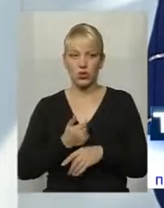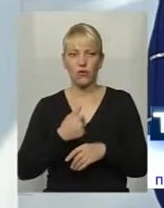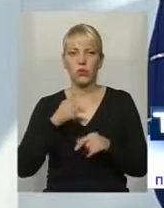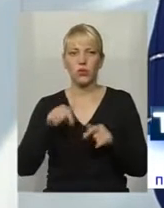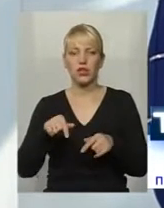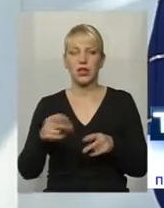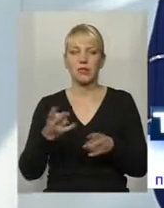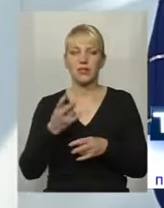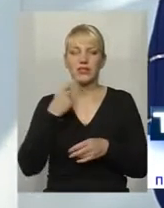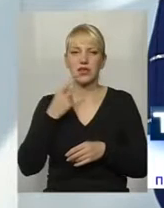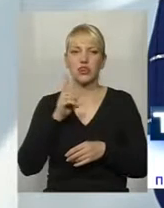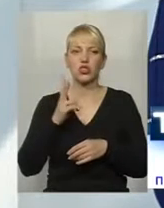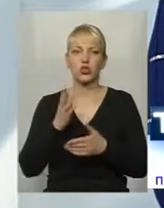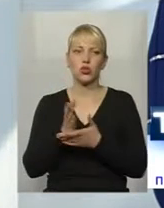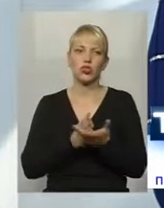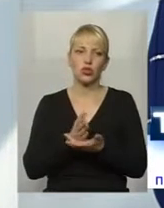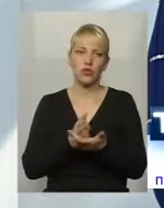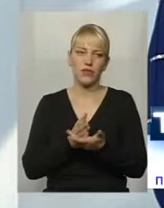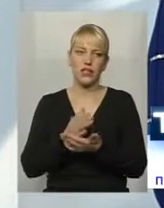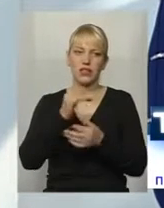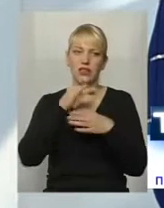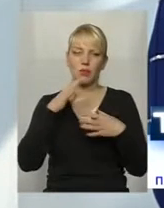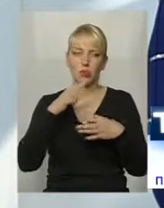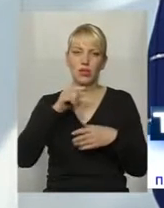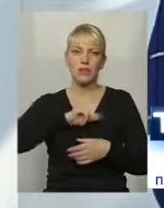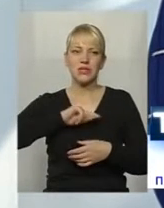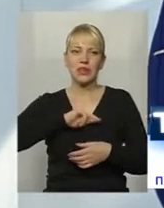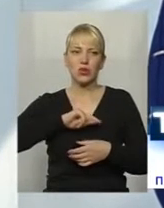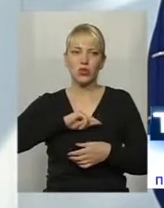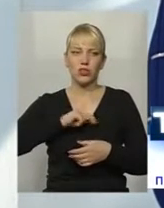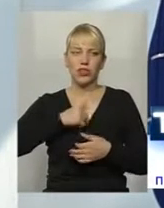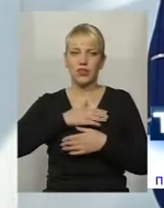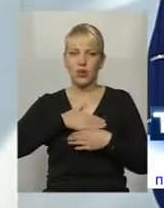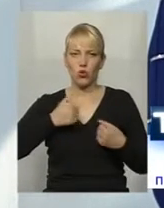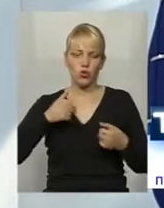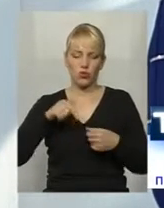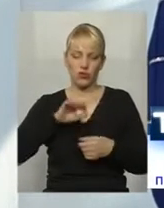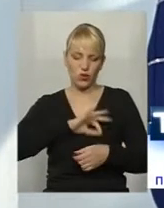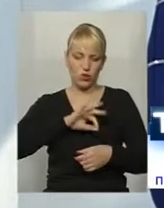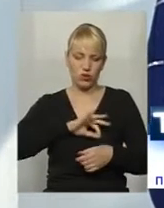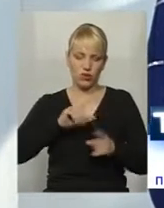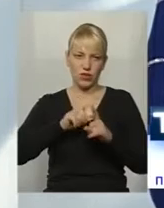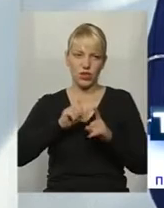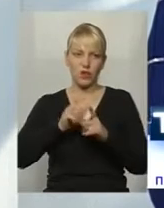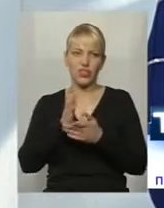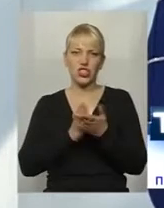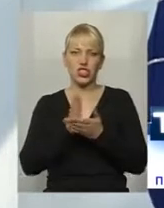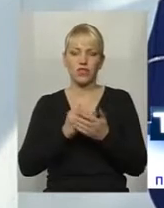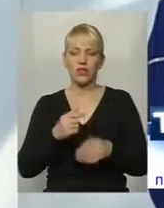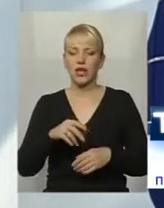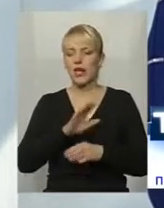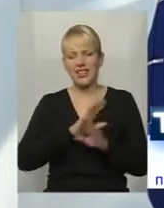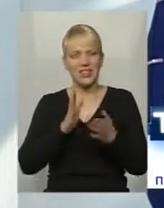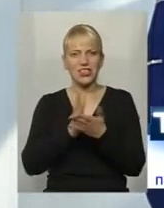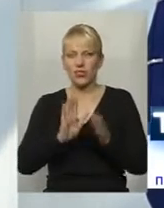хочу сказати, що одні чиновники не можуть психологічно, я не хочу тут використовувати, до речі, слово чиновники, людина. Одна